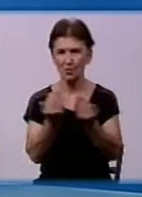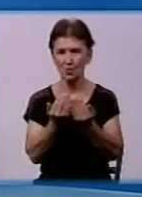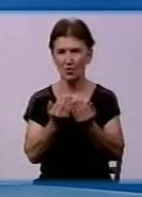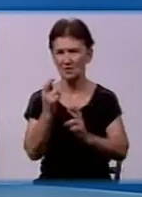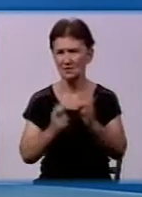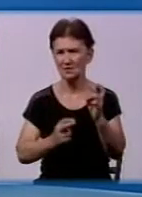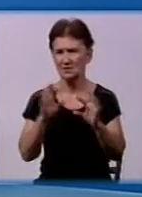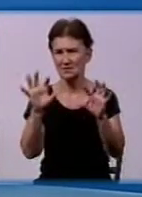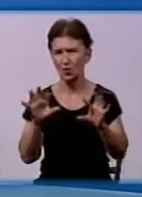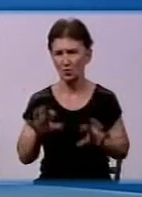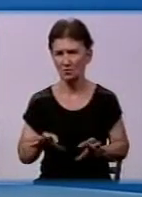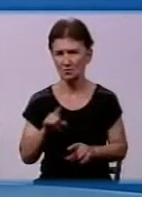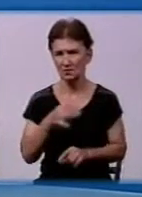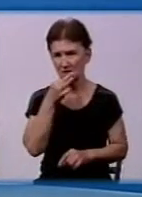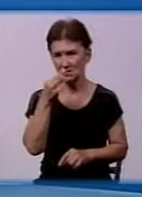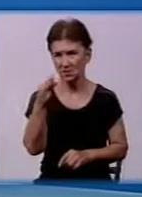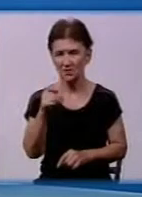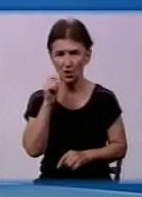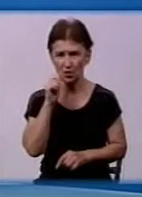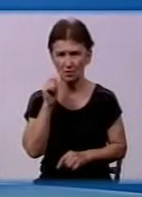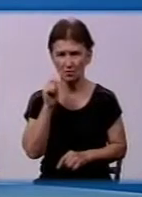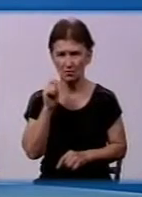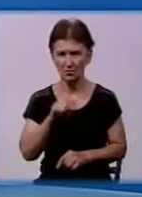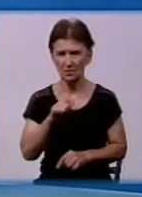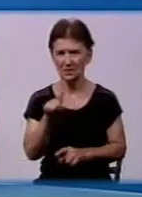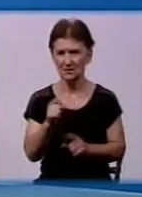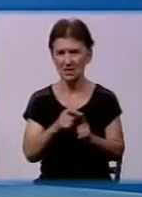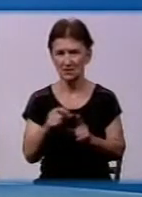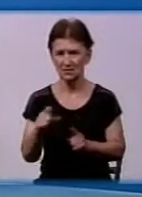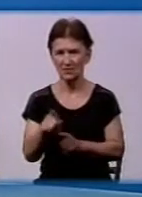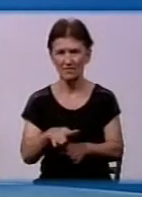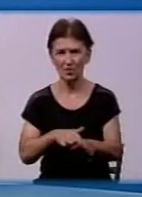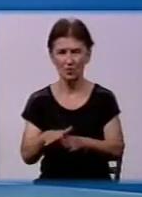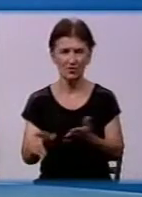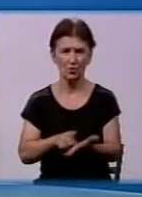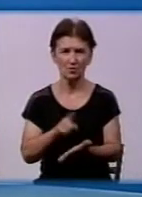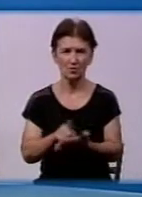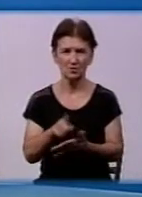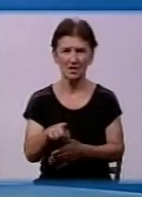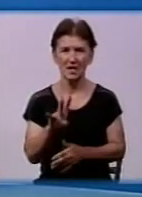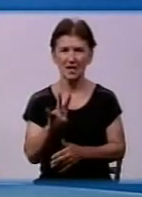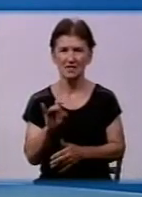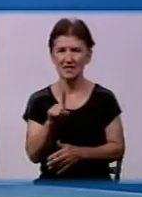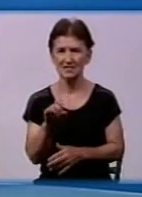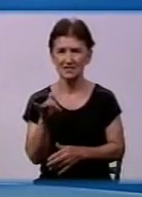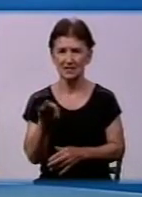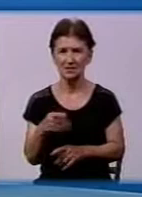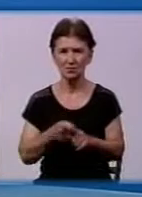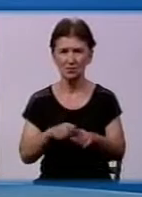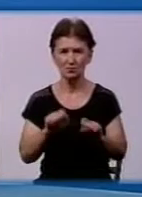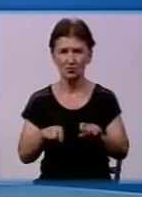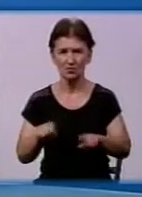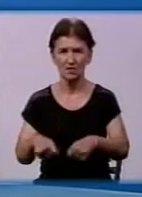оприлюднив сьогодні Антимонопольний комітет України. За словами виконувачки обов'язків голови комітету Марії Ніжнік, аби комітет міг надати